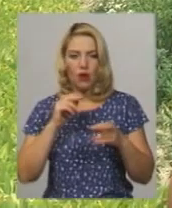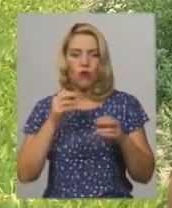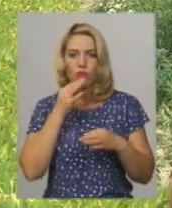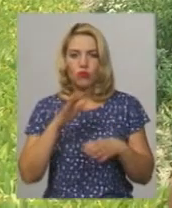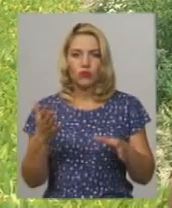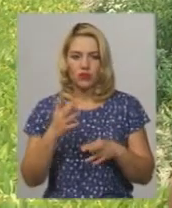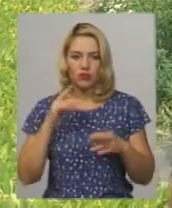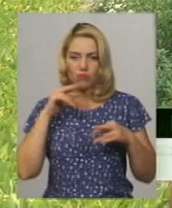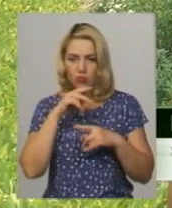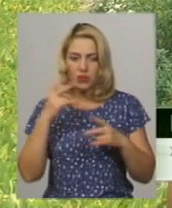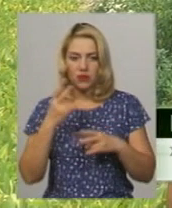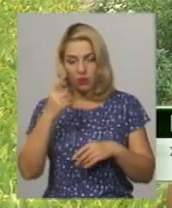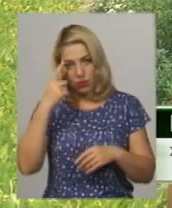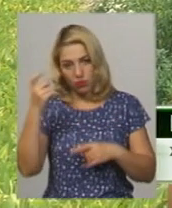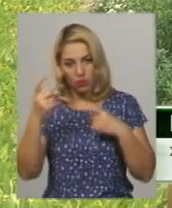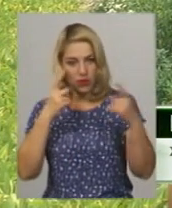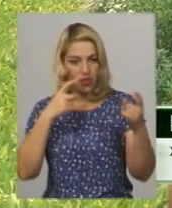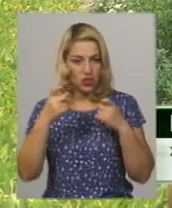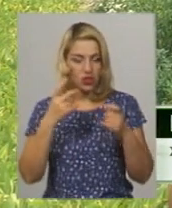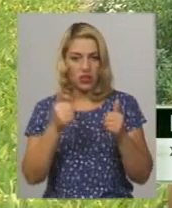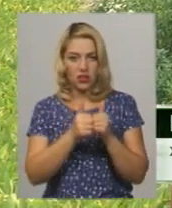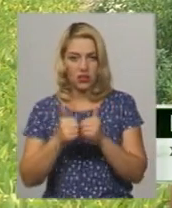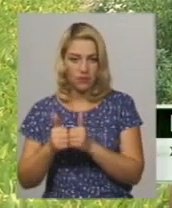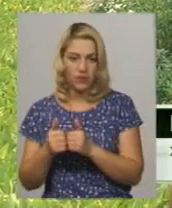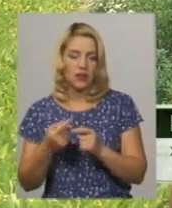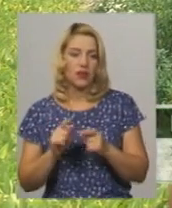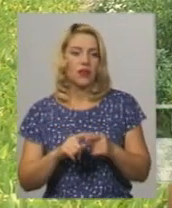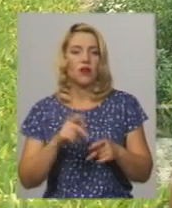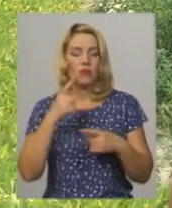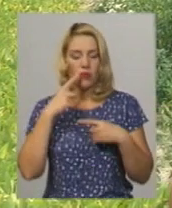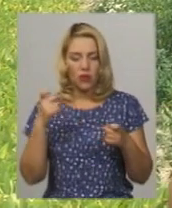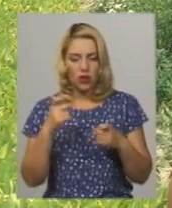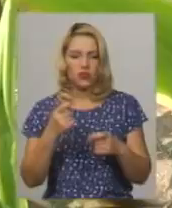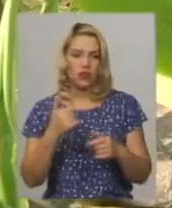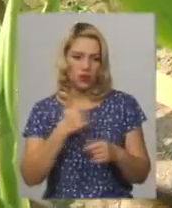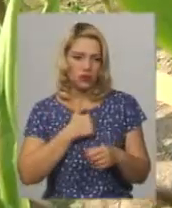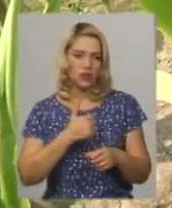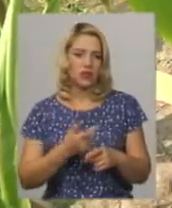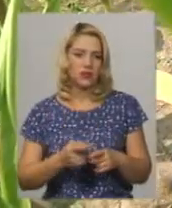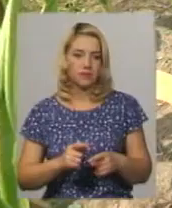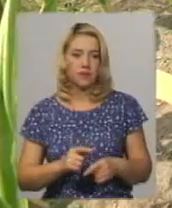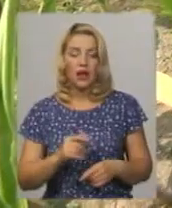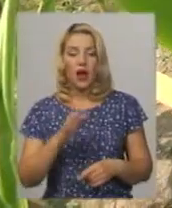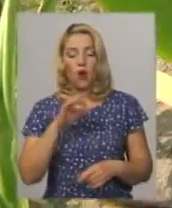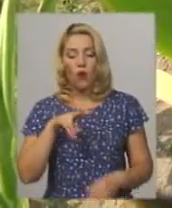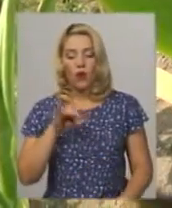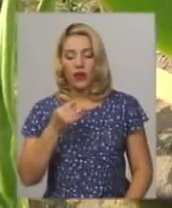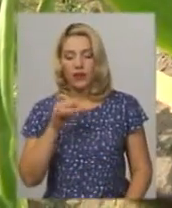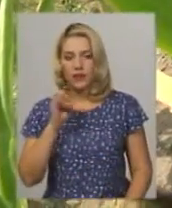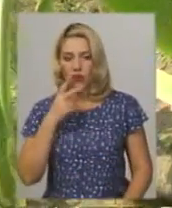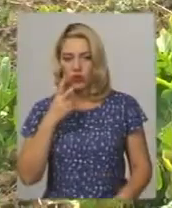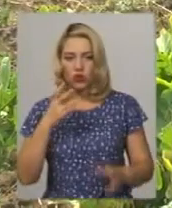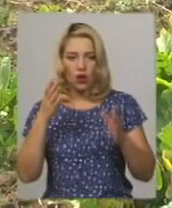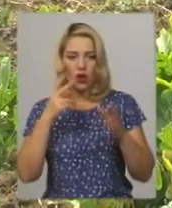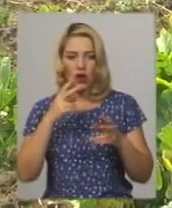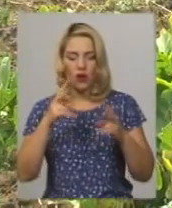попереджати. Кропляці не попереджають і великі, і малі фермери, і тому подобного. Ольга Олійник каже, комісія оглядала всю